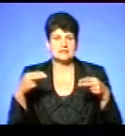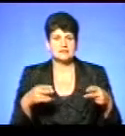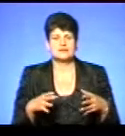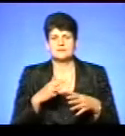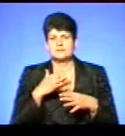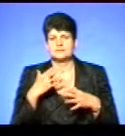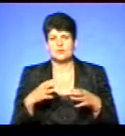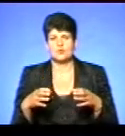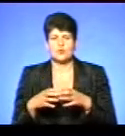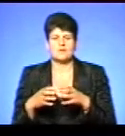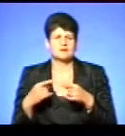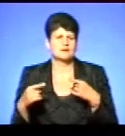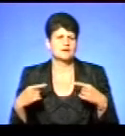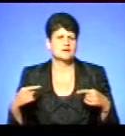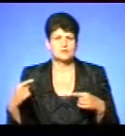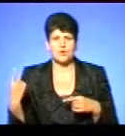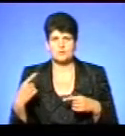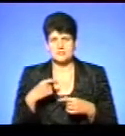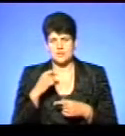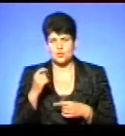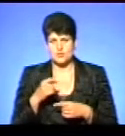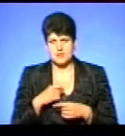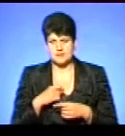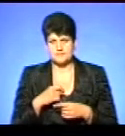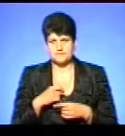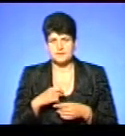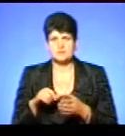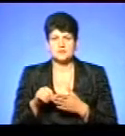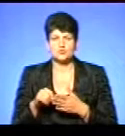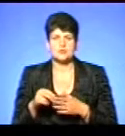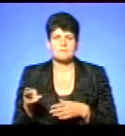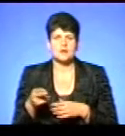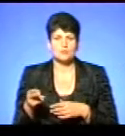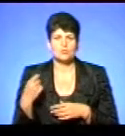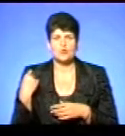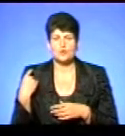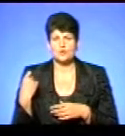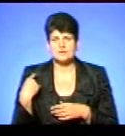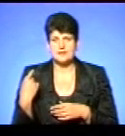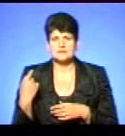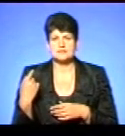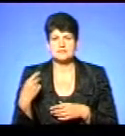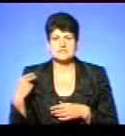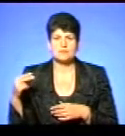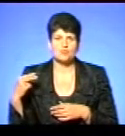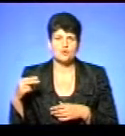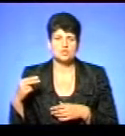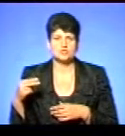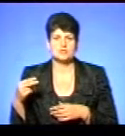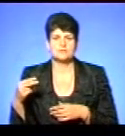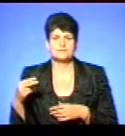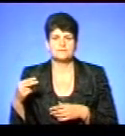команди з різних областей України. Тут присутні і Маріуполі, Одеса, і Запоріжжя,